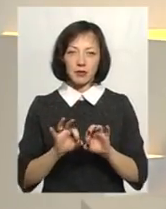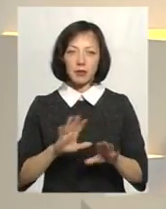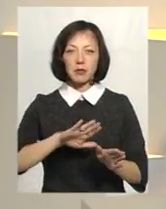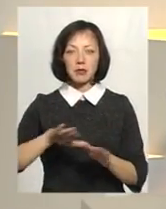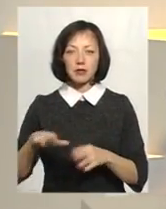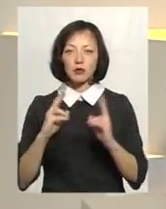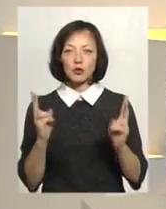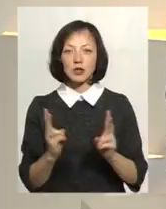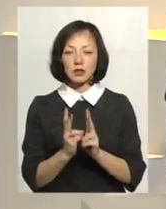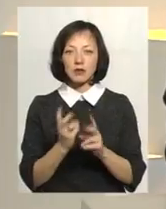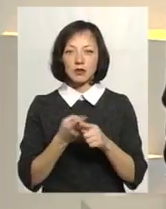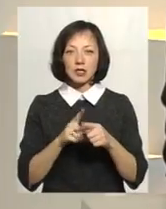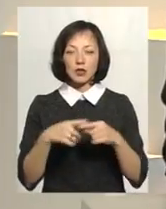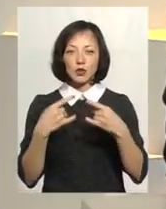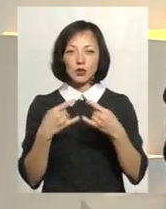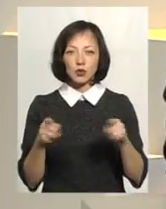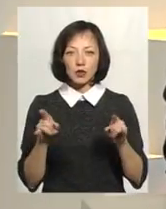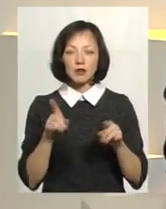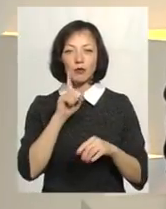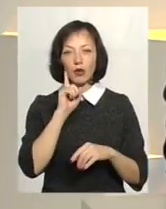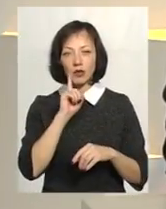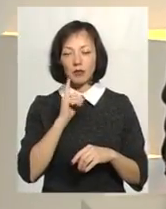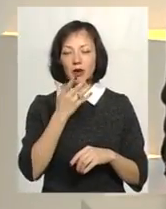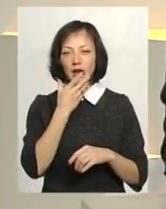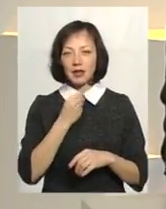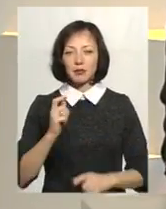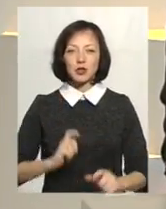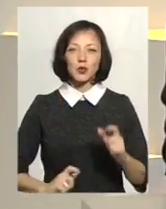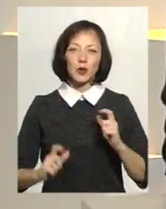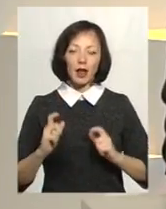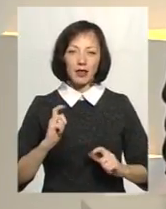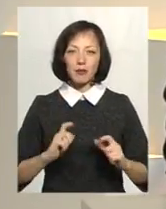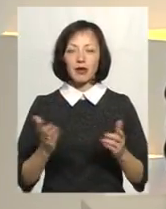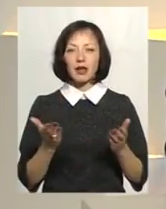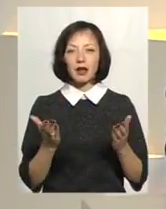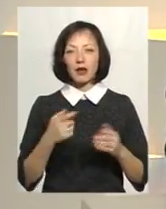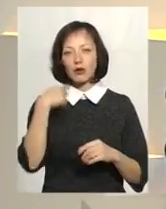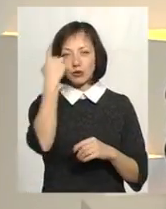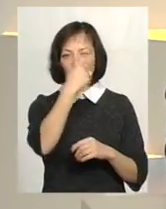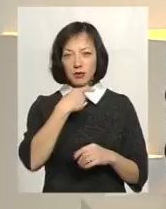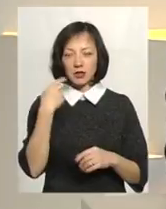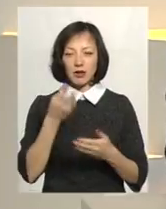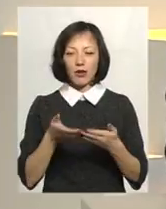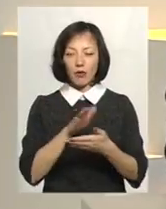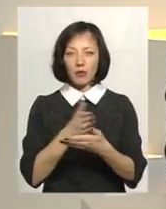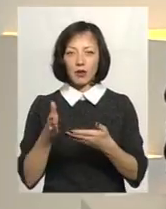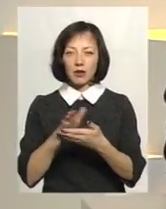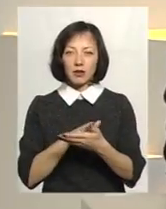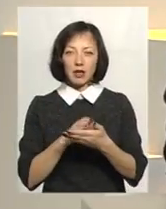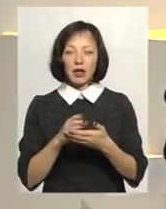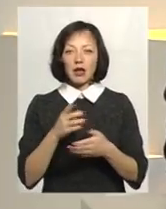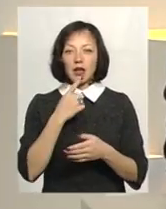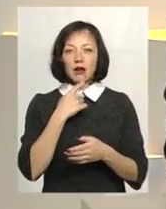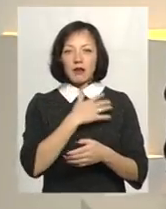А після ми зустрінемось у цій студії з молодими, гарними студентами, які особисто гортали кроваві сторінки